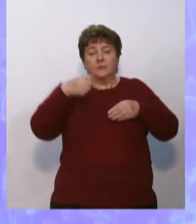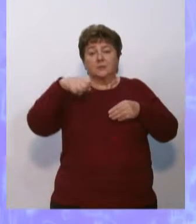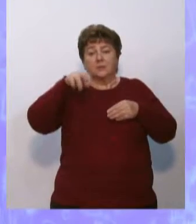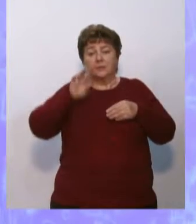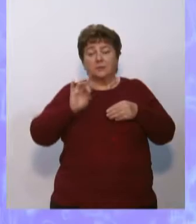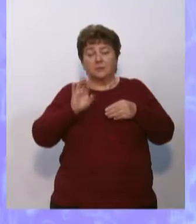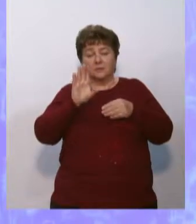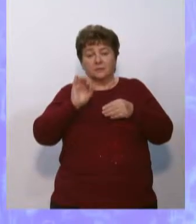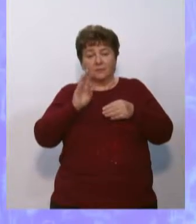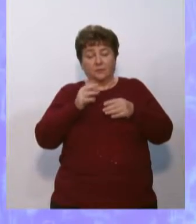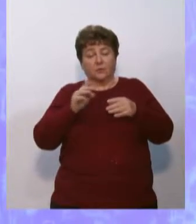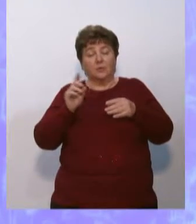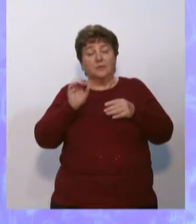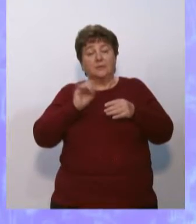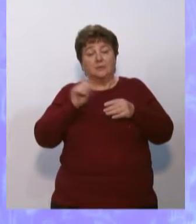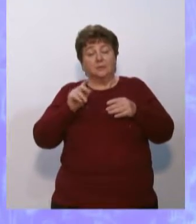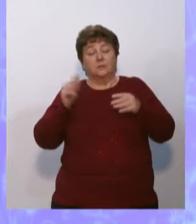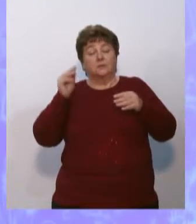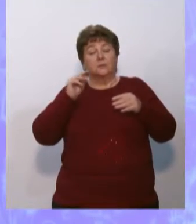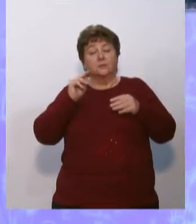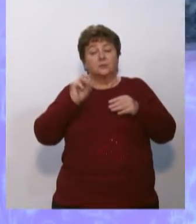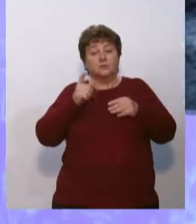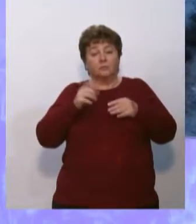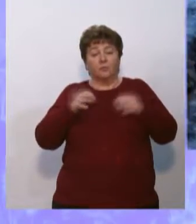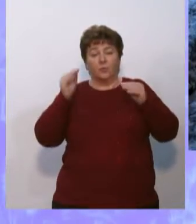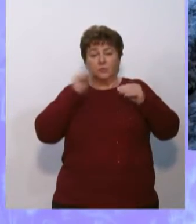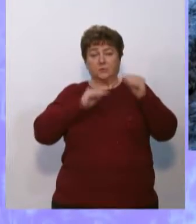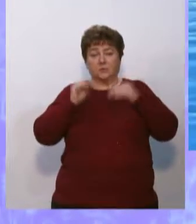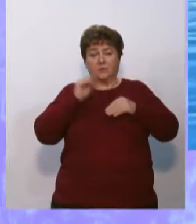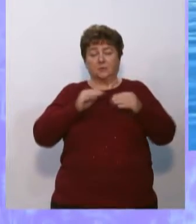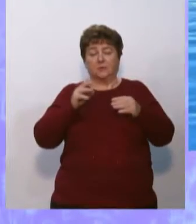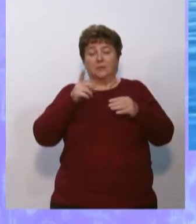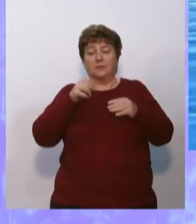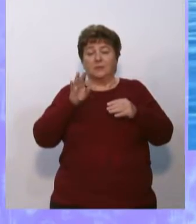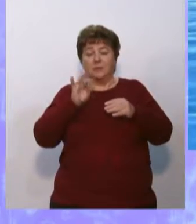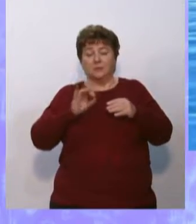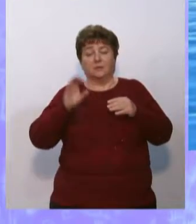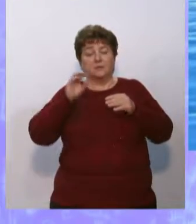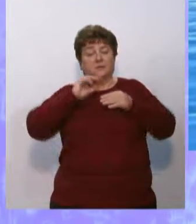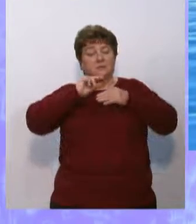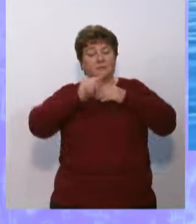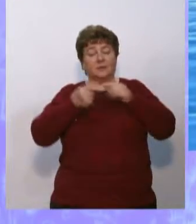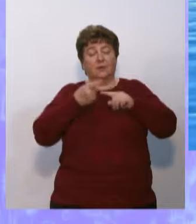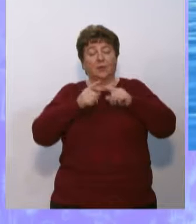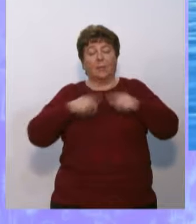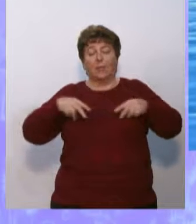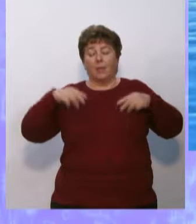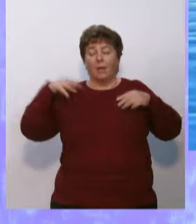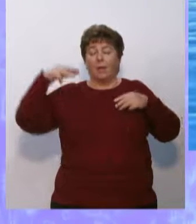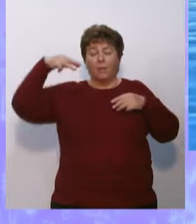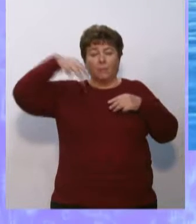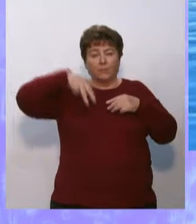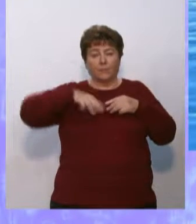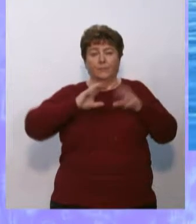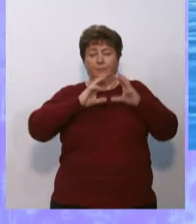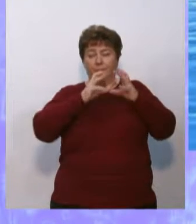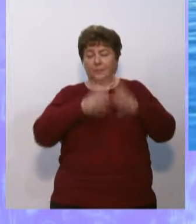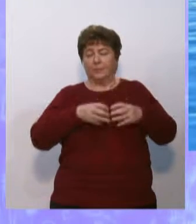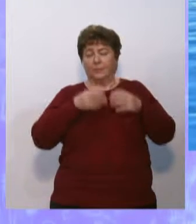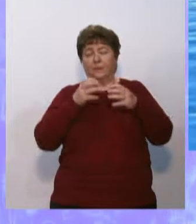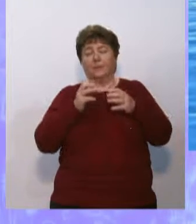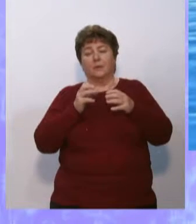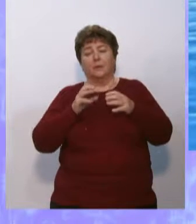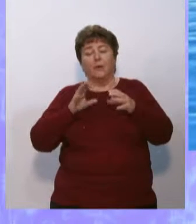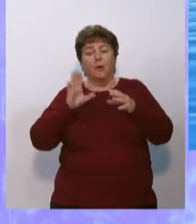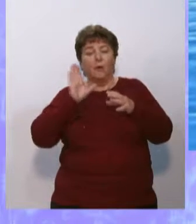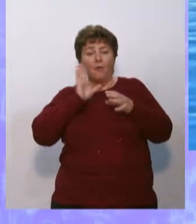и из чего она состоит. Гидросфера – это мировой океан. Воды